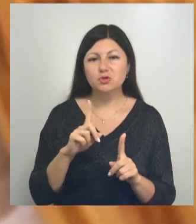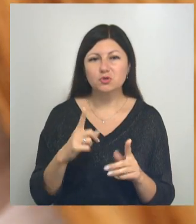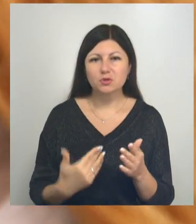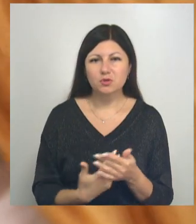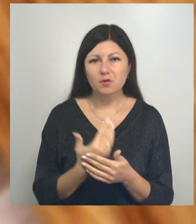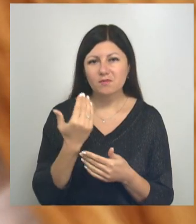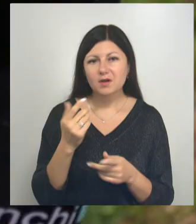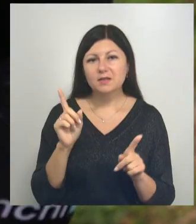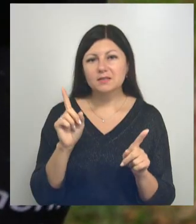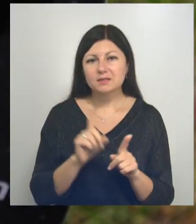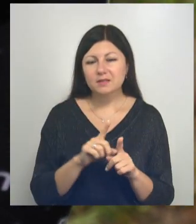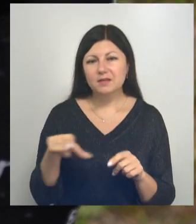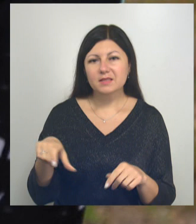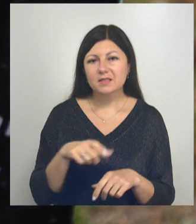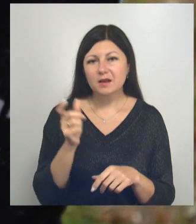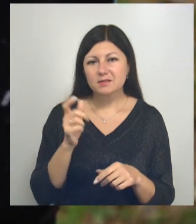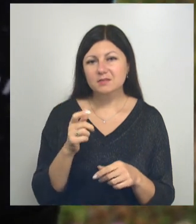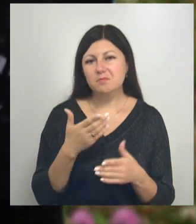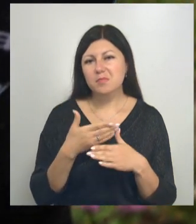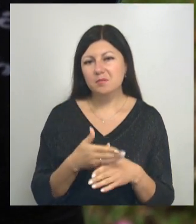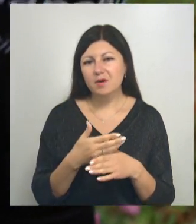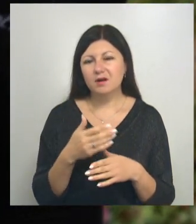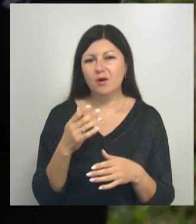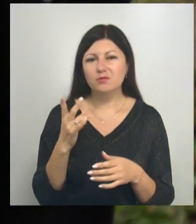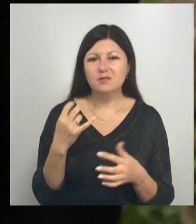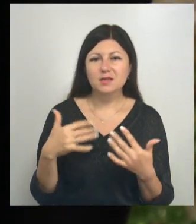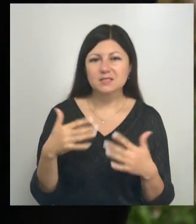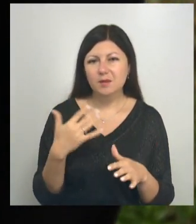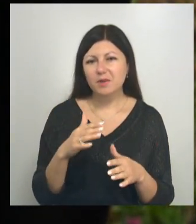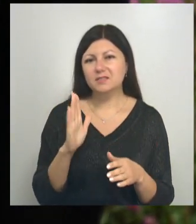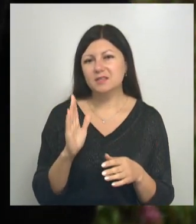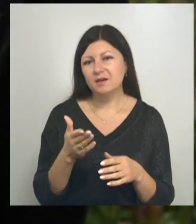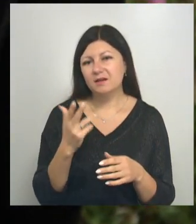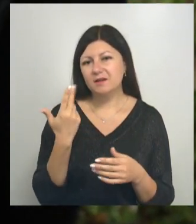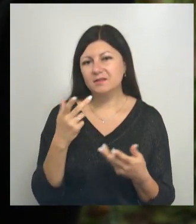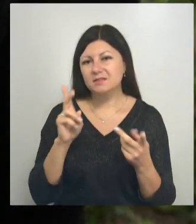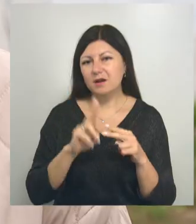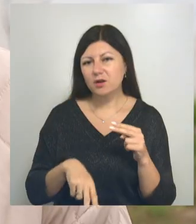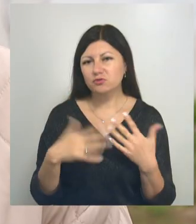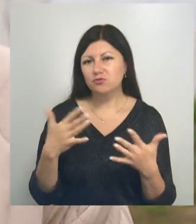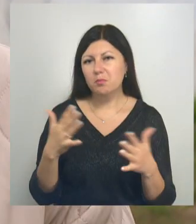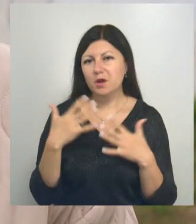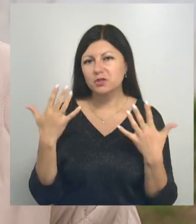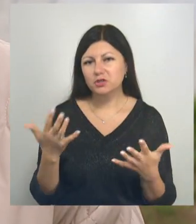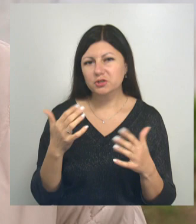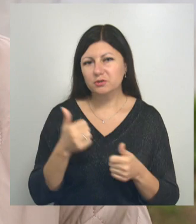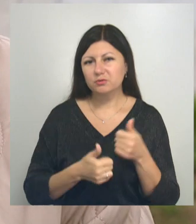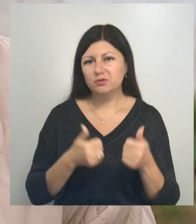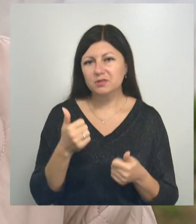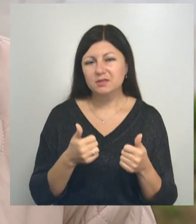новое. Такие трассы отлично помогают не расслабляться в межсезонье, когда заканчиваются большие турниры. Велосообщество растет,